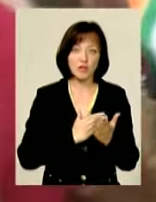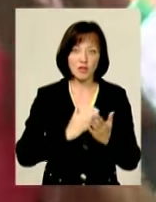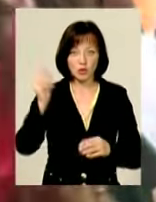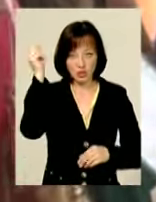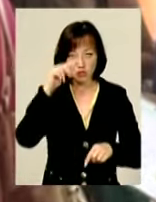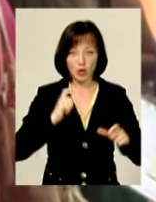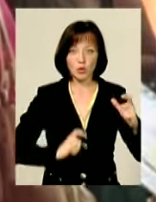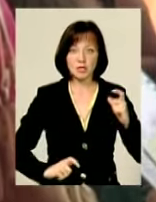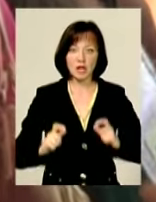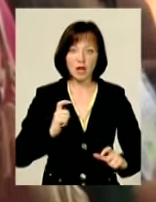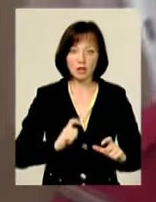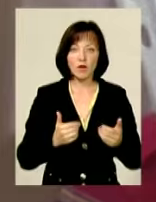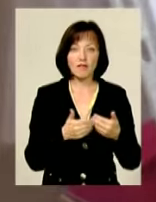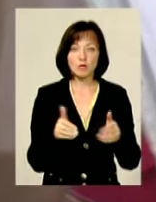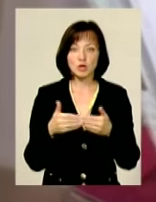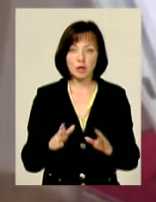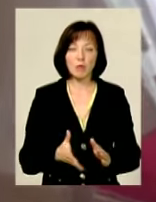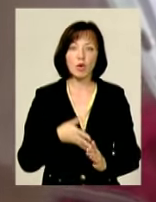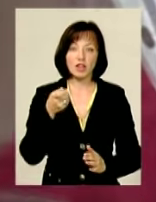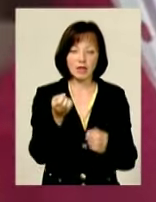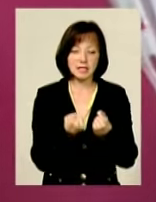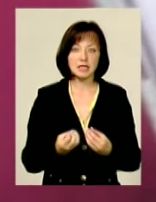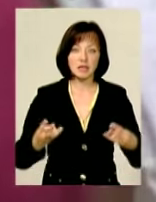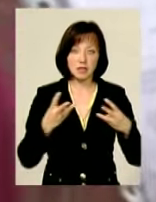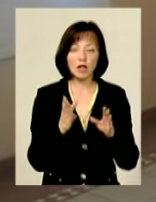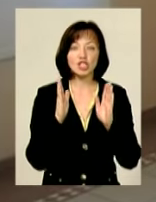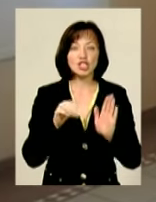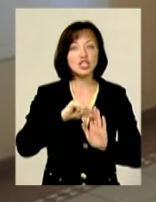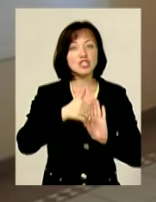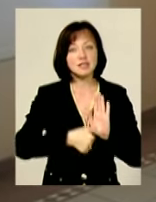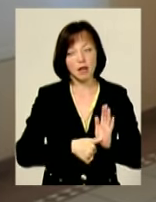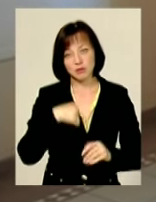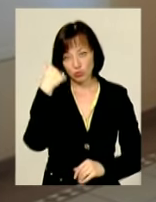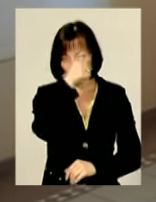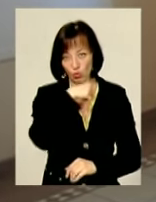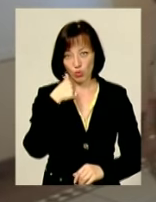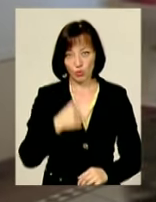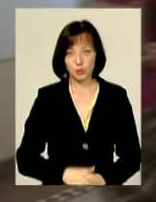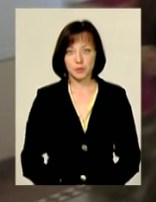закладу абітурієнти цьогоріч подаватимуть сертифікати ЗНО лише 2016 року